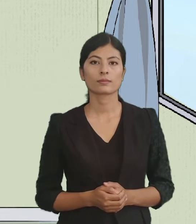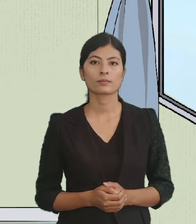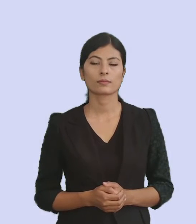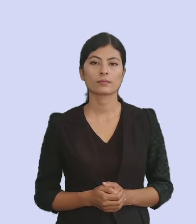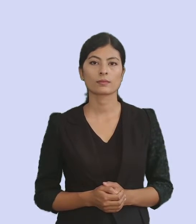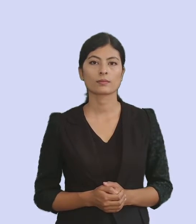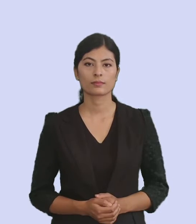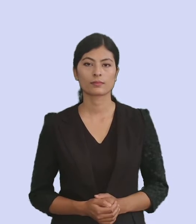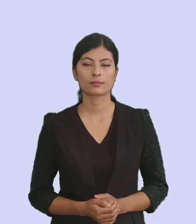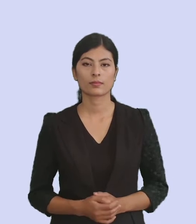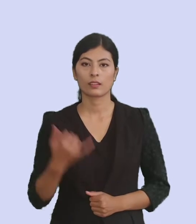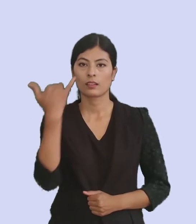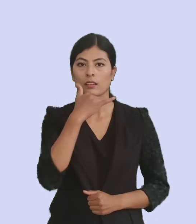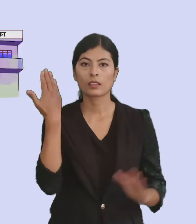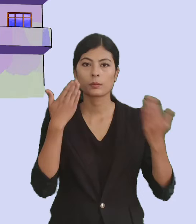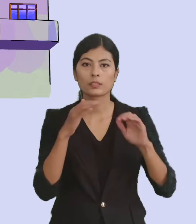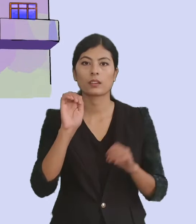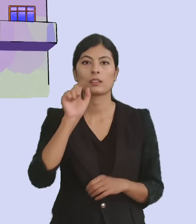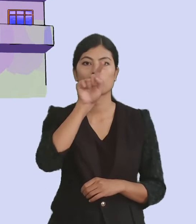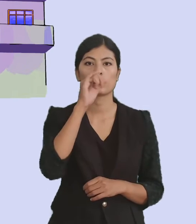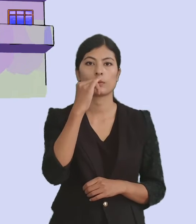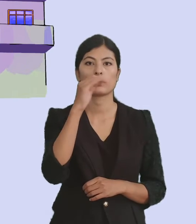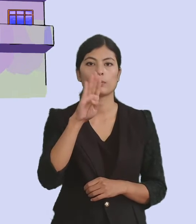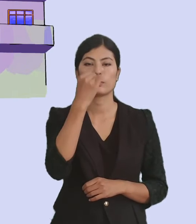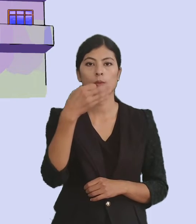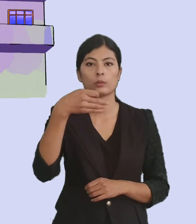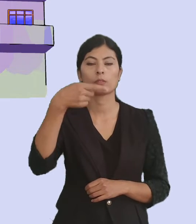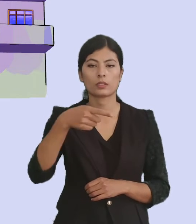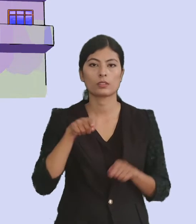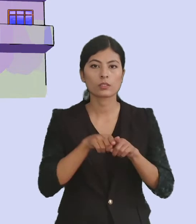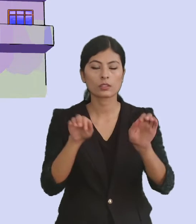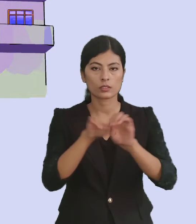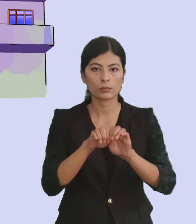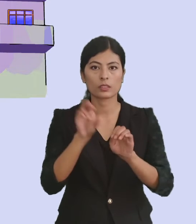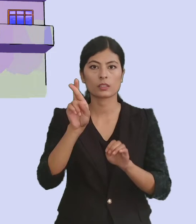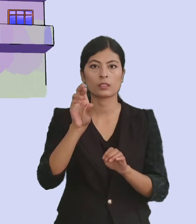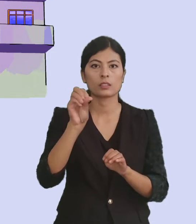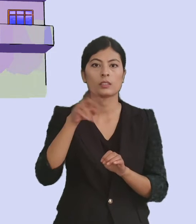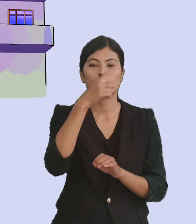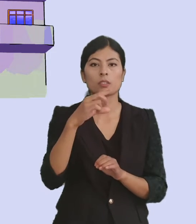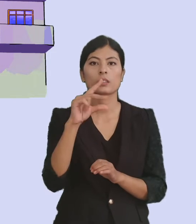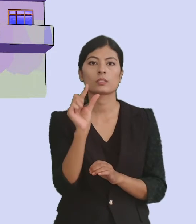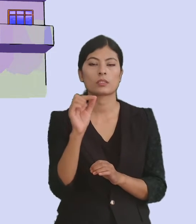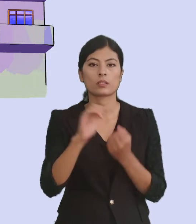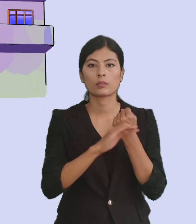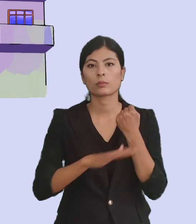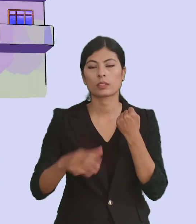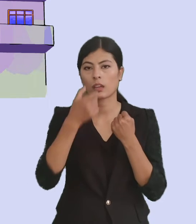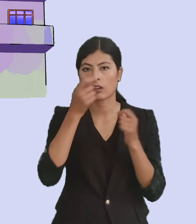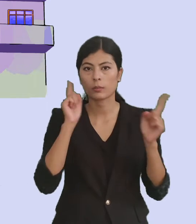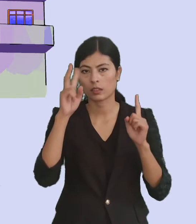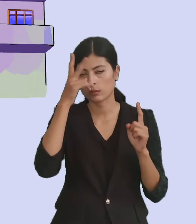लाइंगिक हिंचा सम्मोधन संबंधि प्रेशन प्रनाली संबंधित गाउपलिका के या नगरपलिका के महिला तथा वाल बलिका